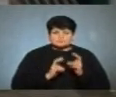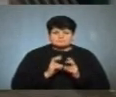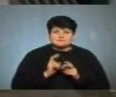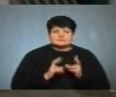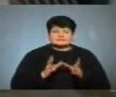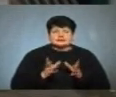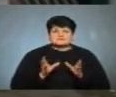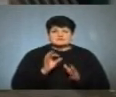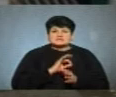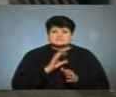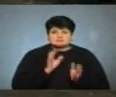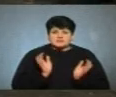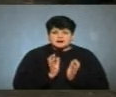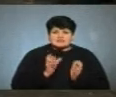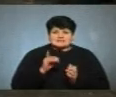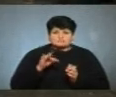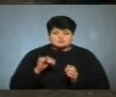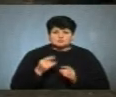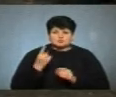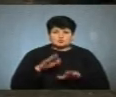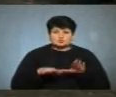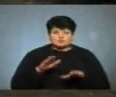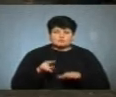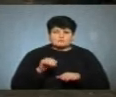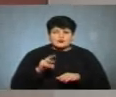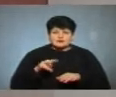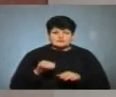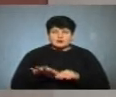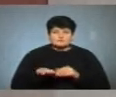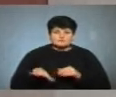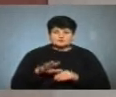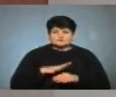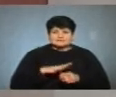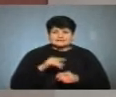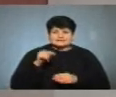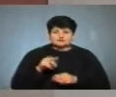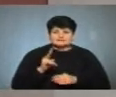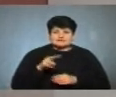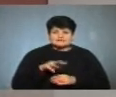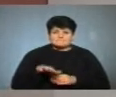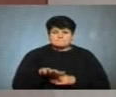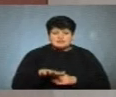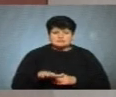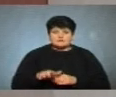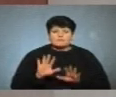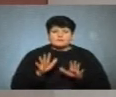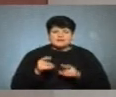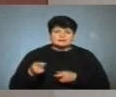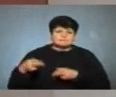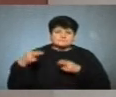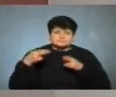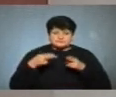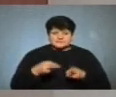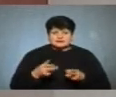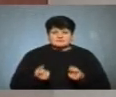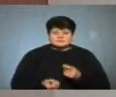ємності із майже тонною дизельного палива. Площа пожежі була близько тисячі квадратних метрів. На момент прибуття рятувальників